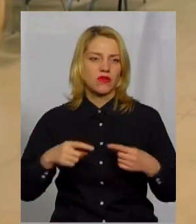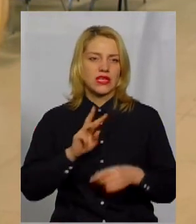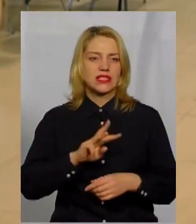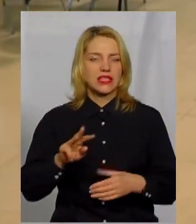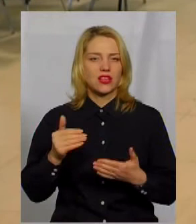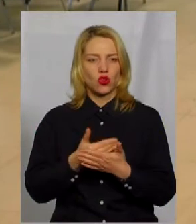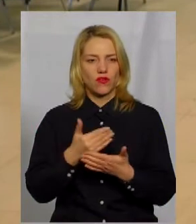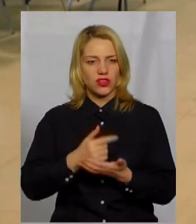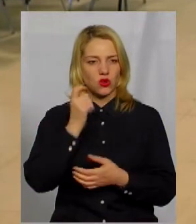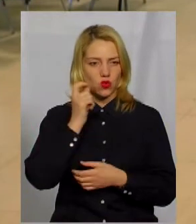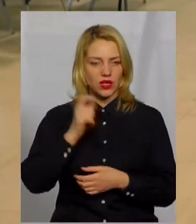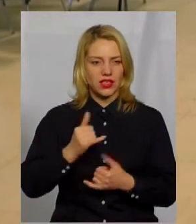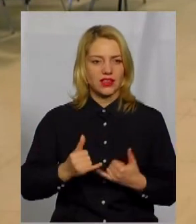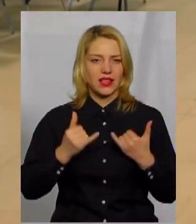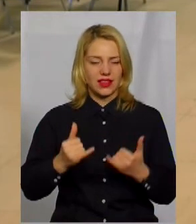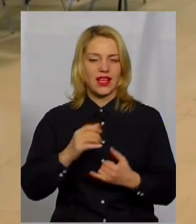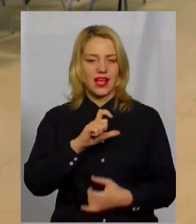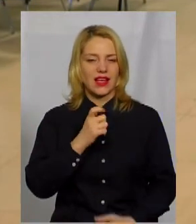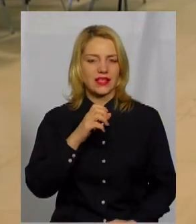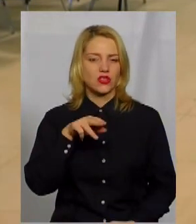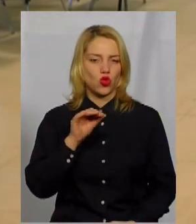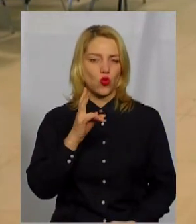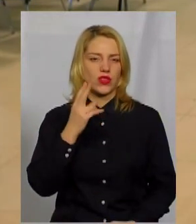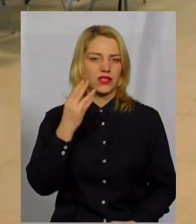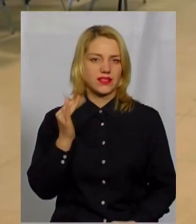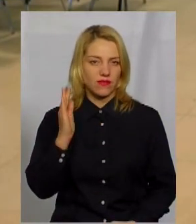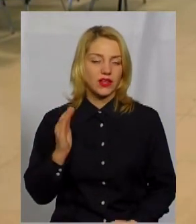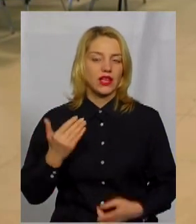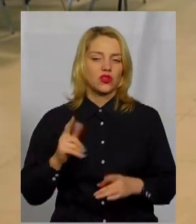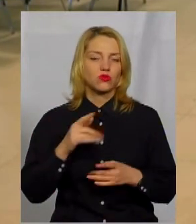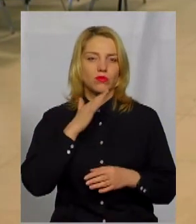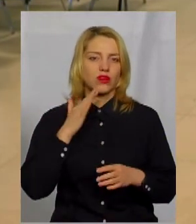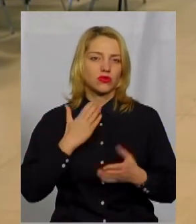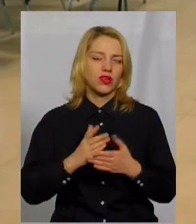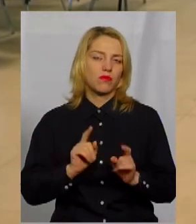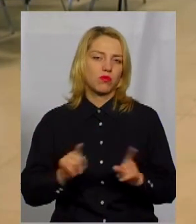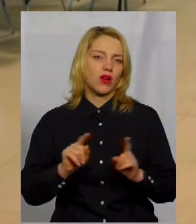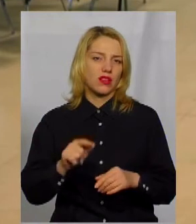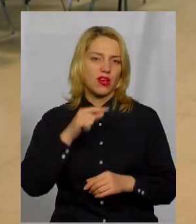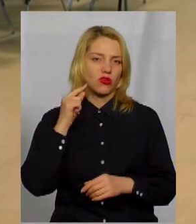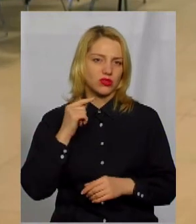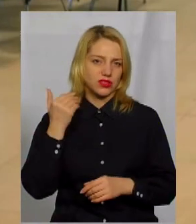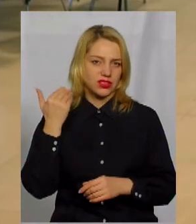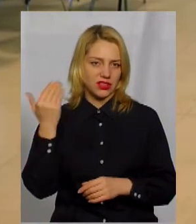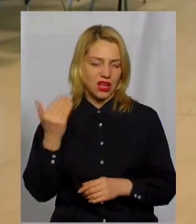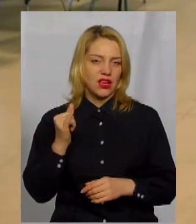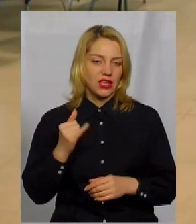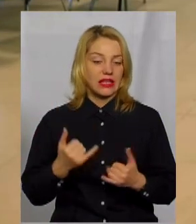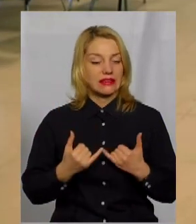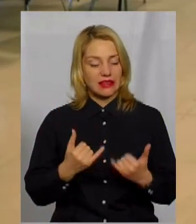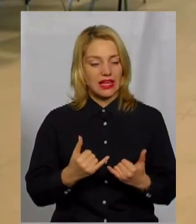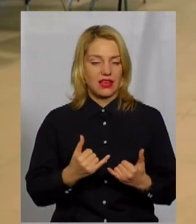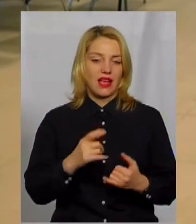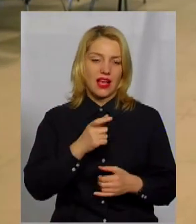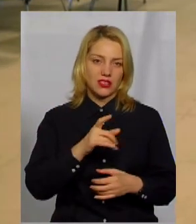України для естонців, тому що дуже багато є пропаганди російської, і він саме для естонців наші